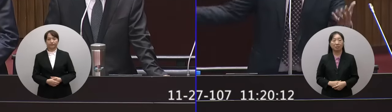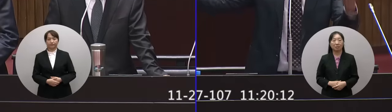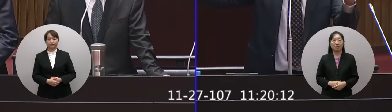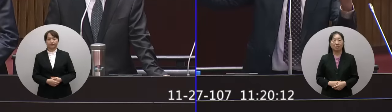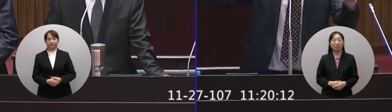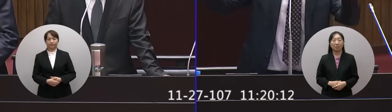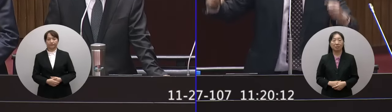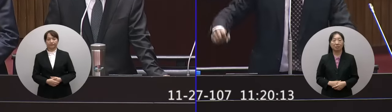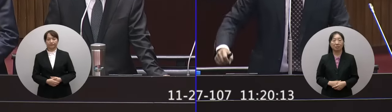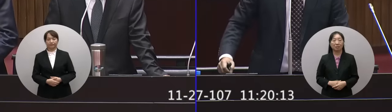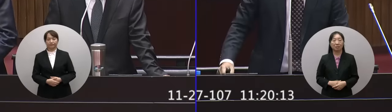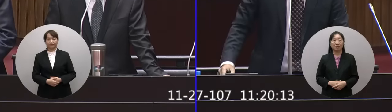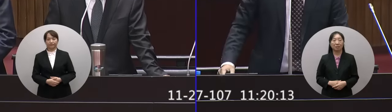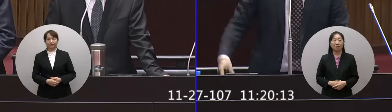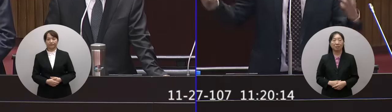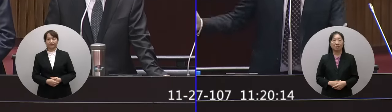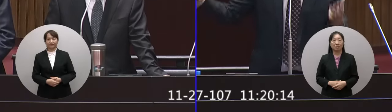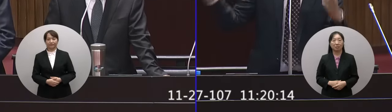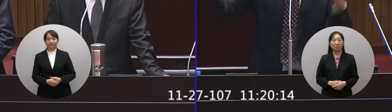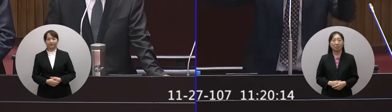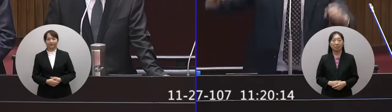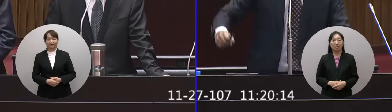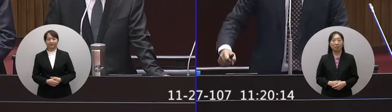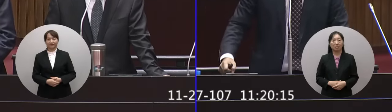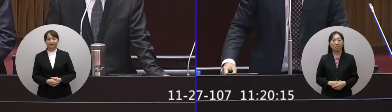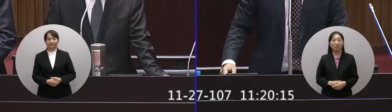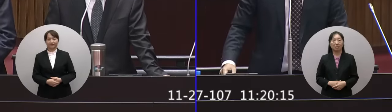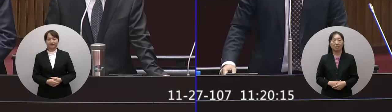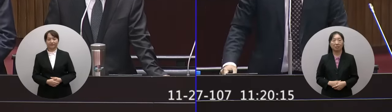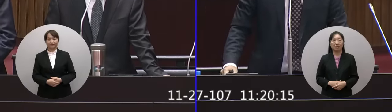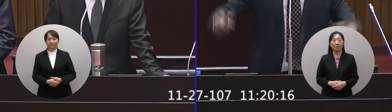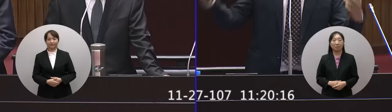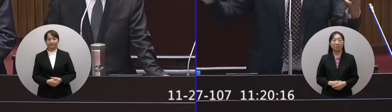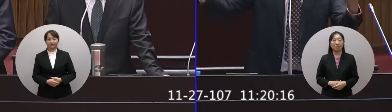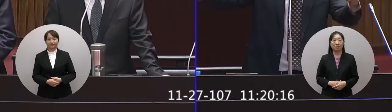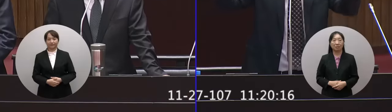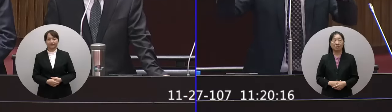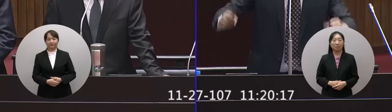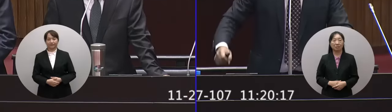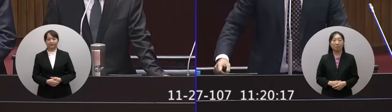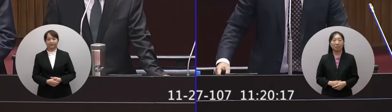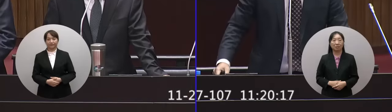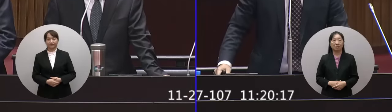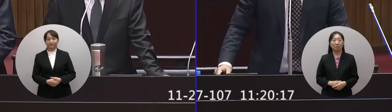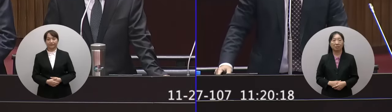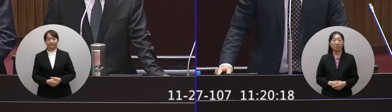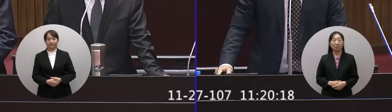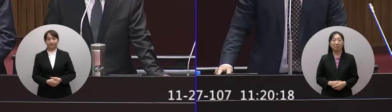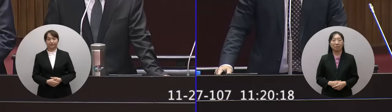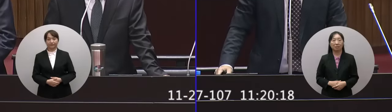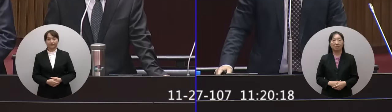料廠報告你寫嗎他還可以這樣嗎誰確定不買料了